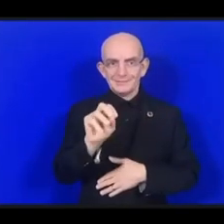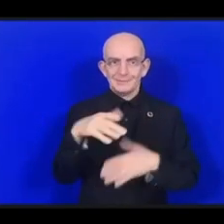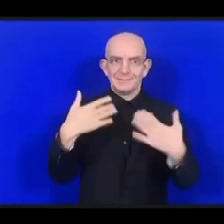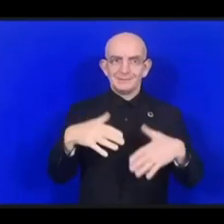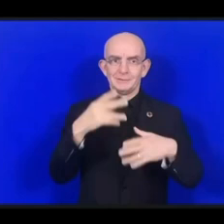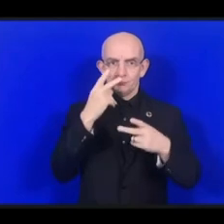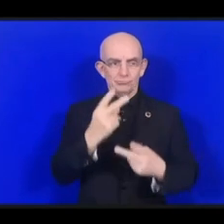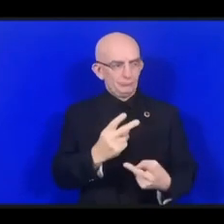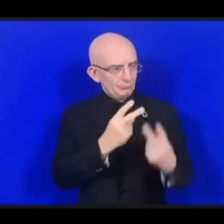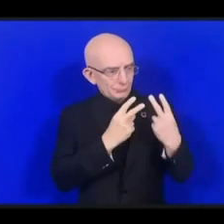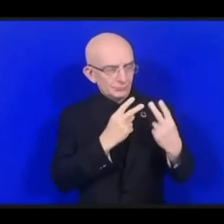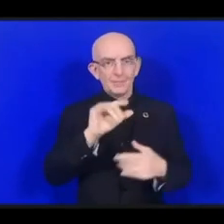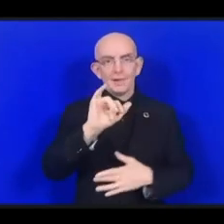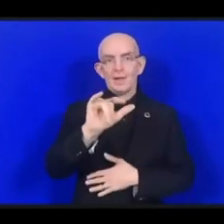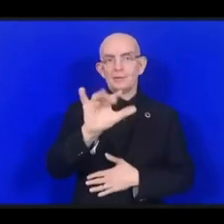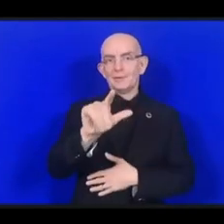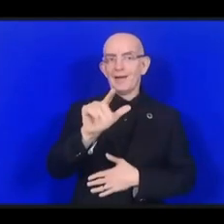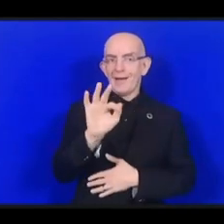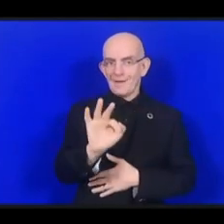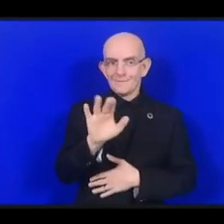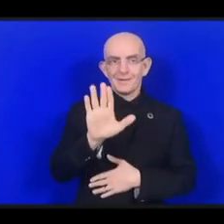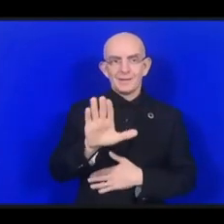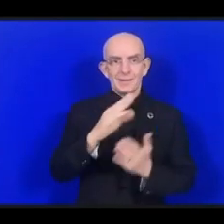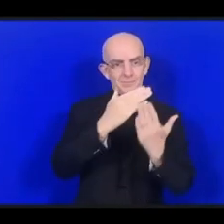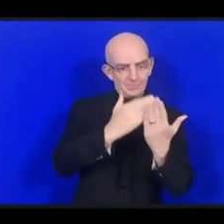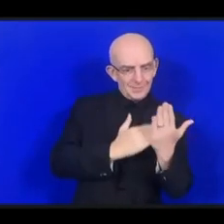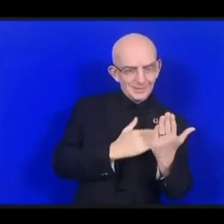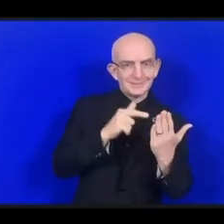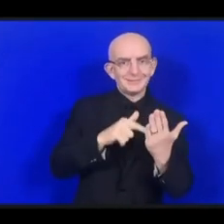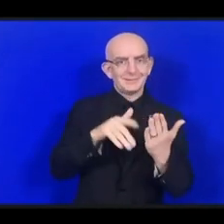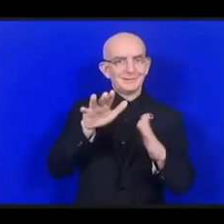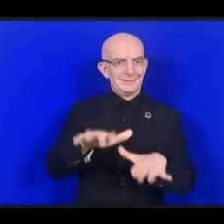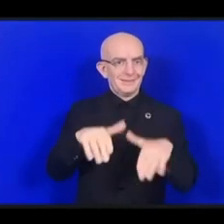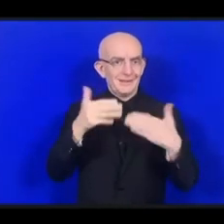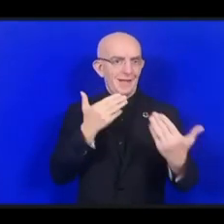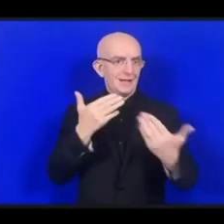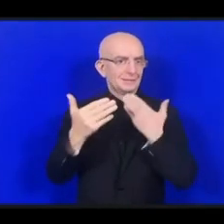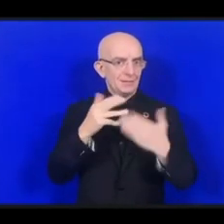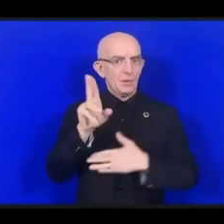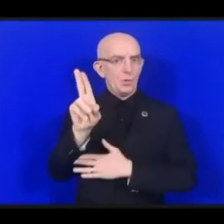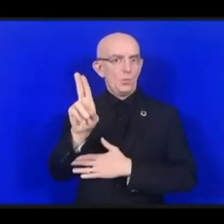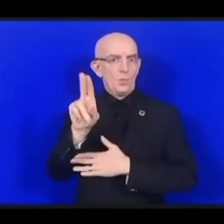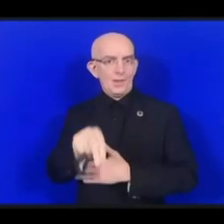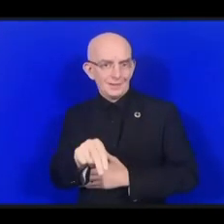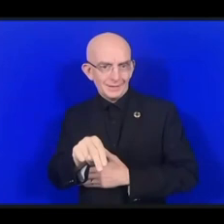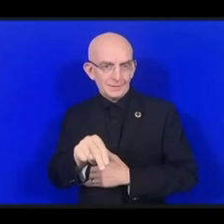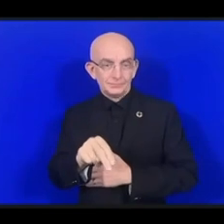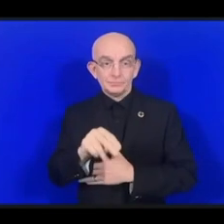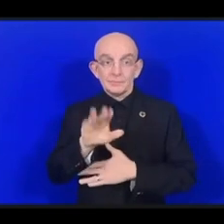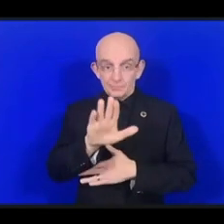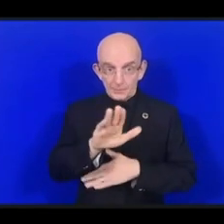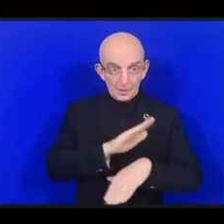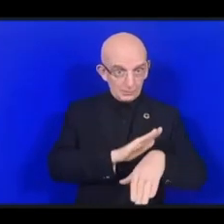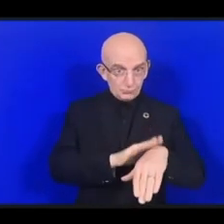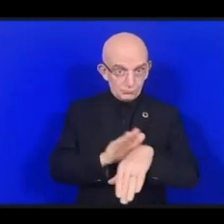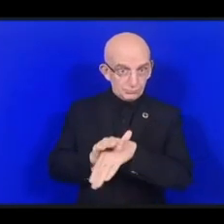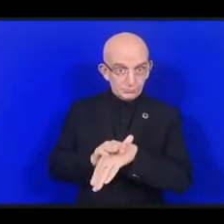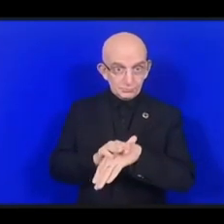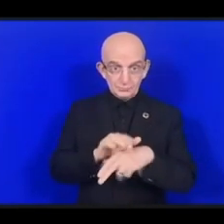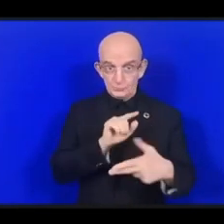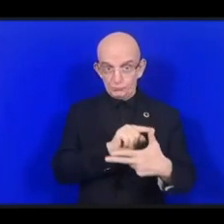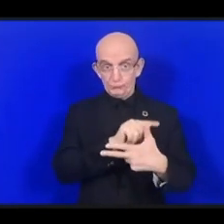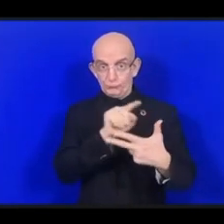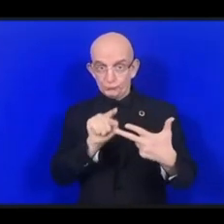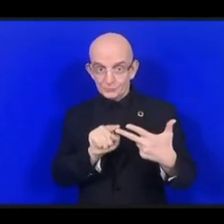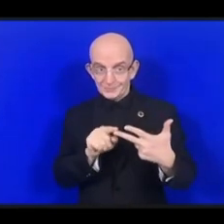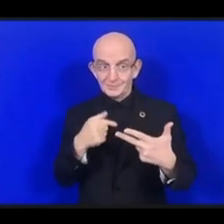IGF Генеральной Ассамблеи ООН. Хочу напомнить вам те три вопроса, которые я задала вам на церемонии открытия. Во-первых,